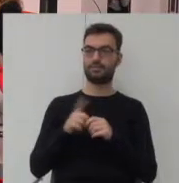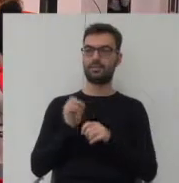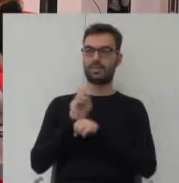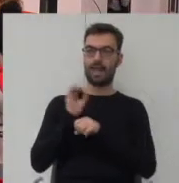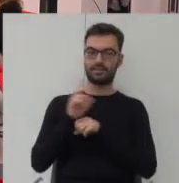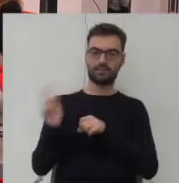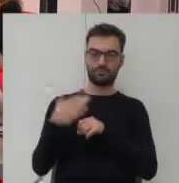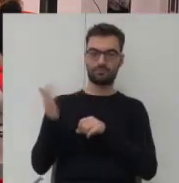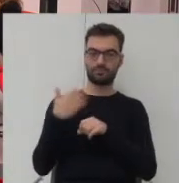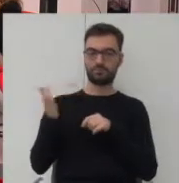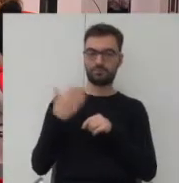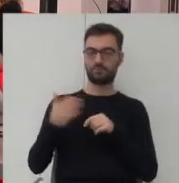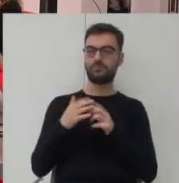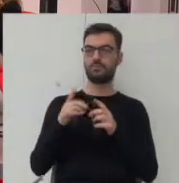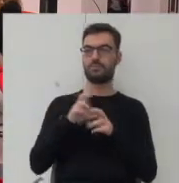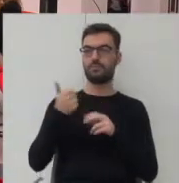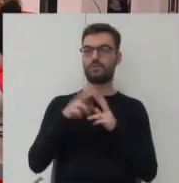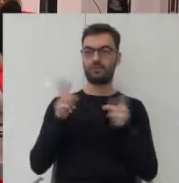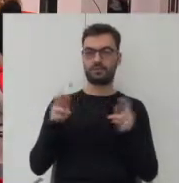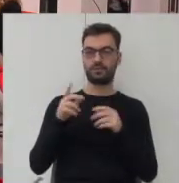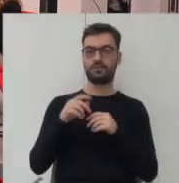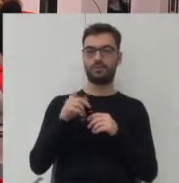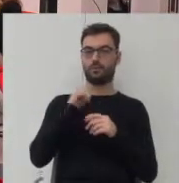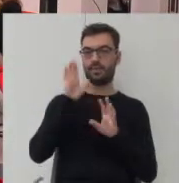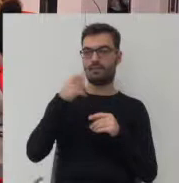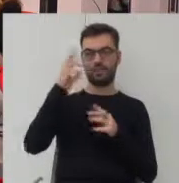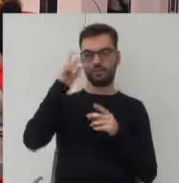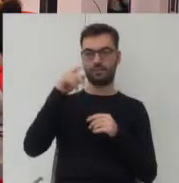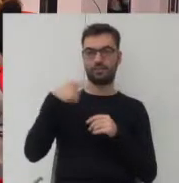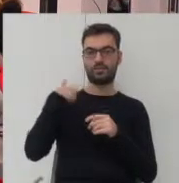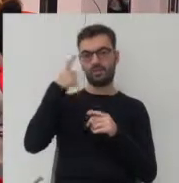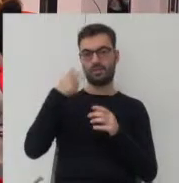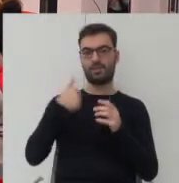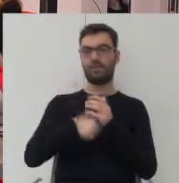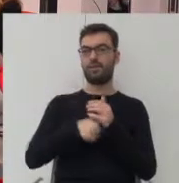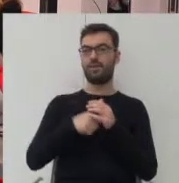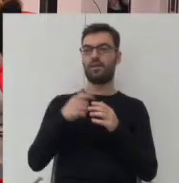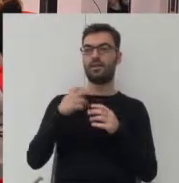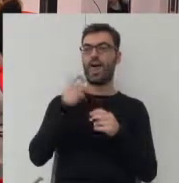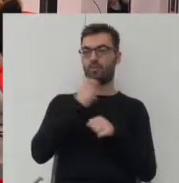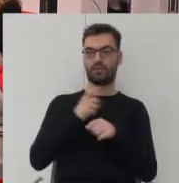podczas pierwszego bloku. Tak skutecznie, że się nie zorientowałam, że nie włączyliśmy tego sprzętu.